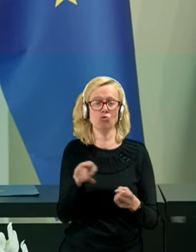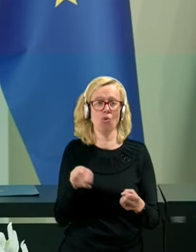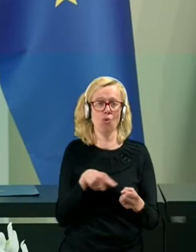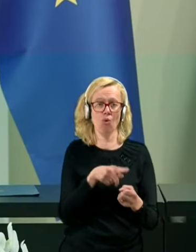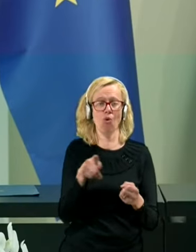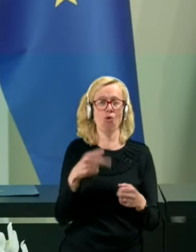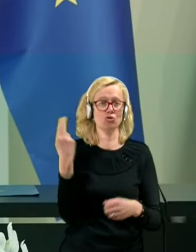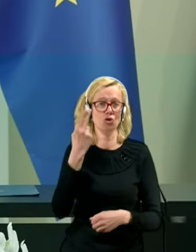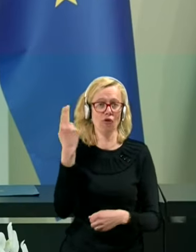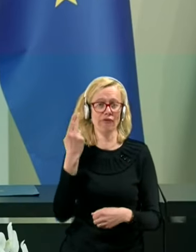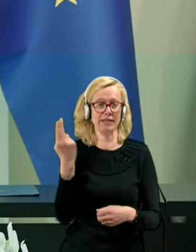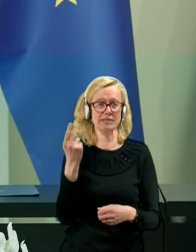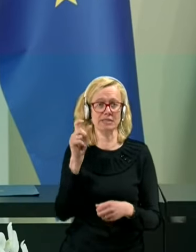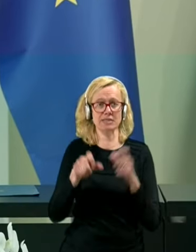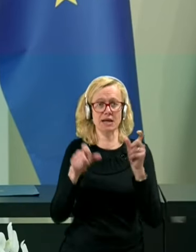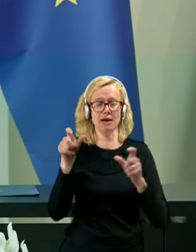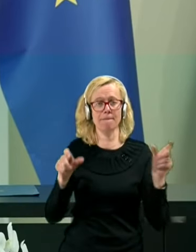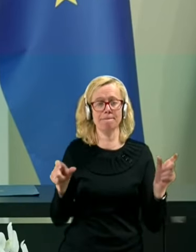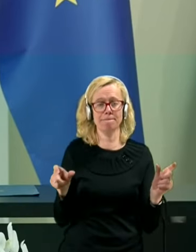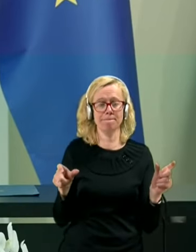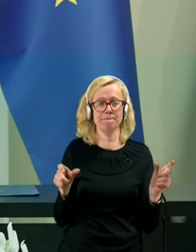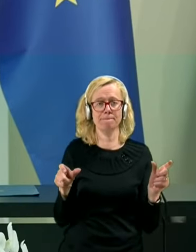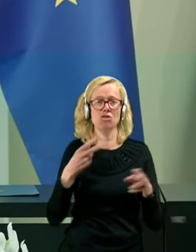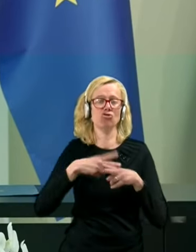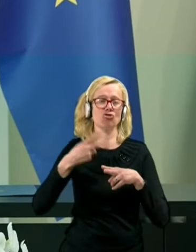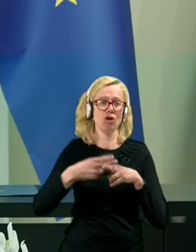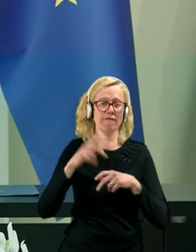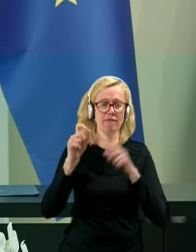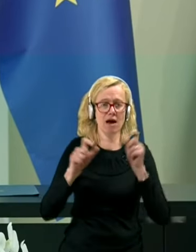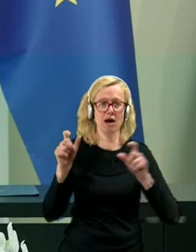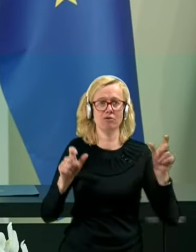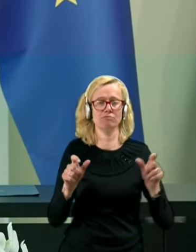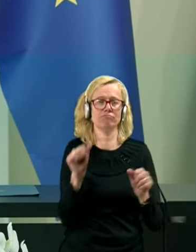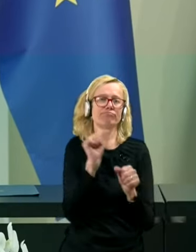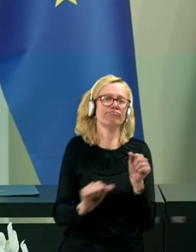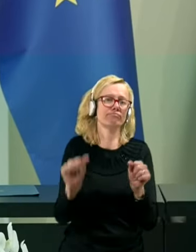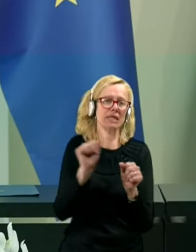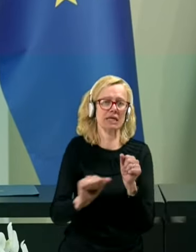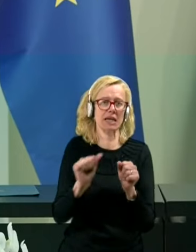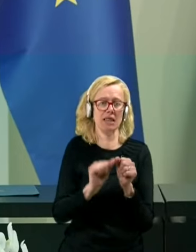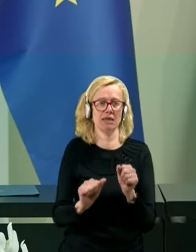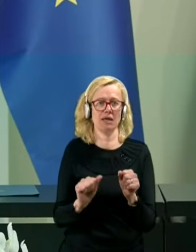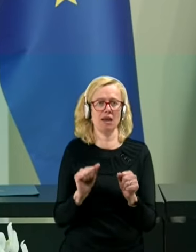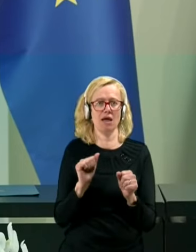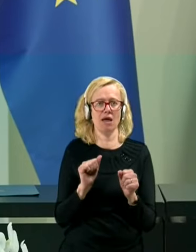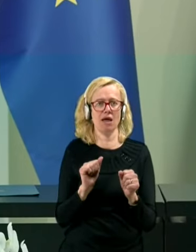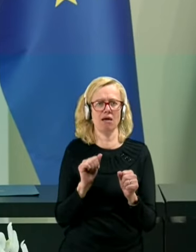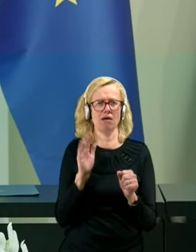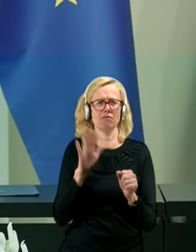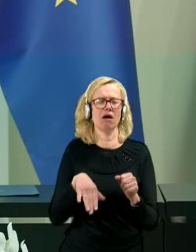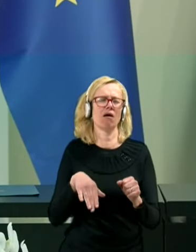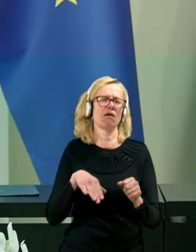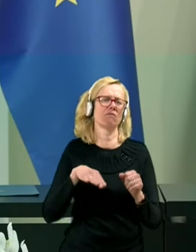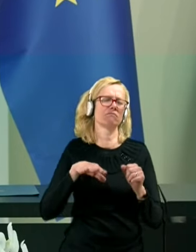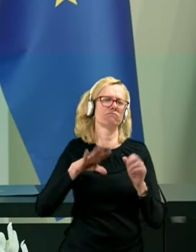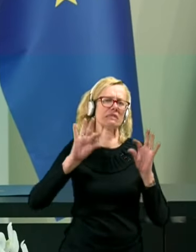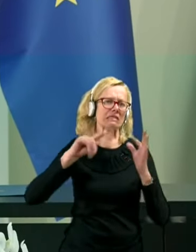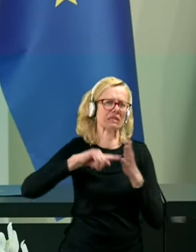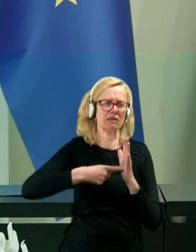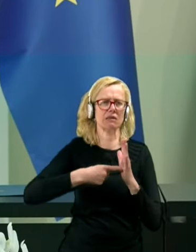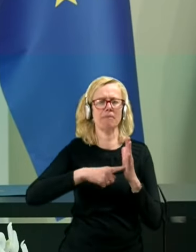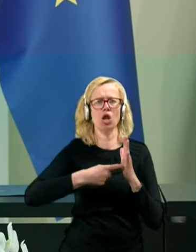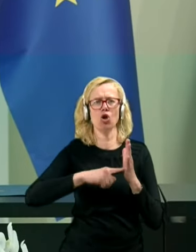slovencem in slovenkam, državljankam in državljanom prihranile na desetine milijonov evrov,